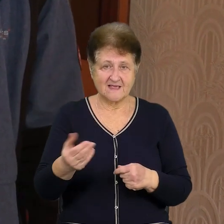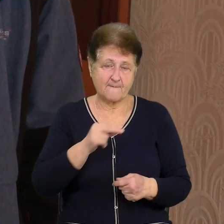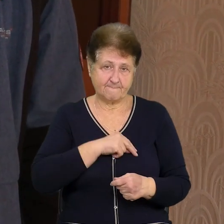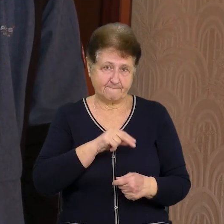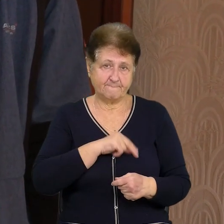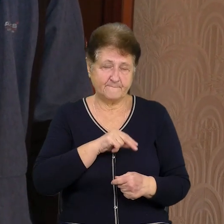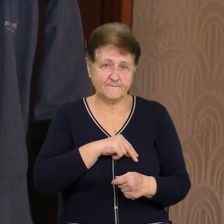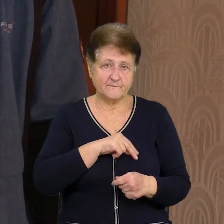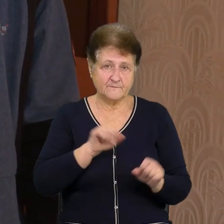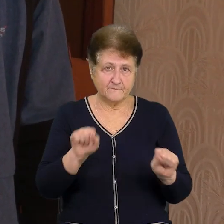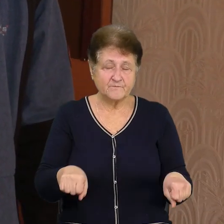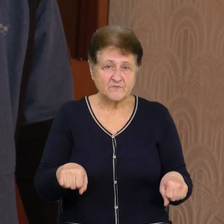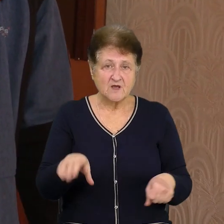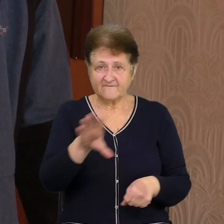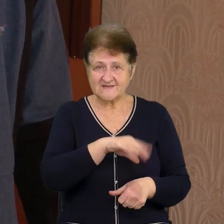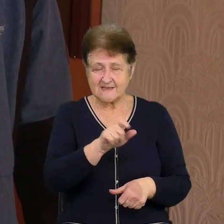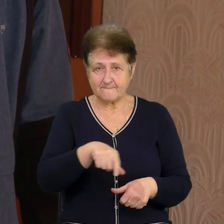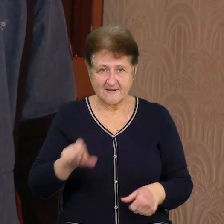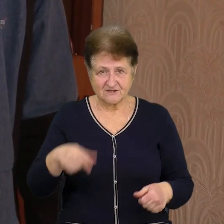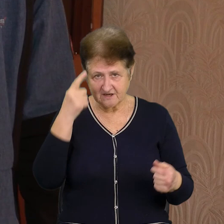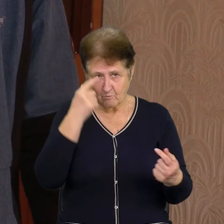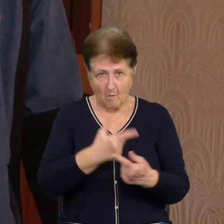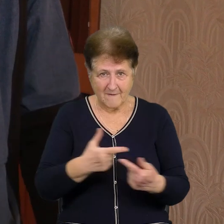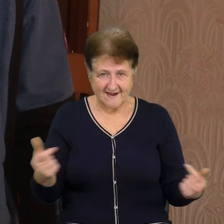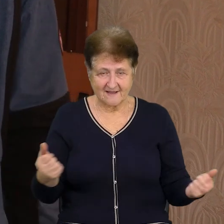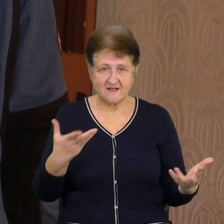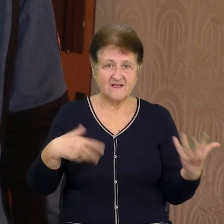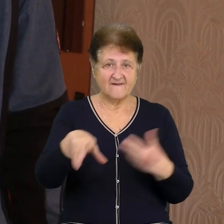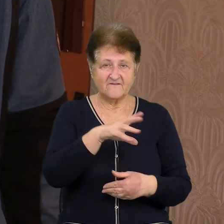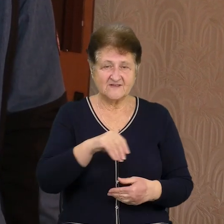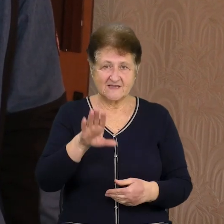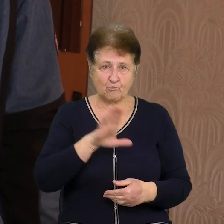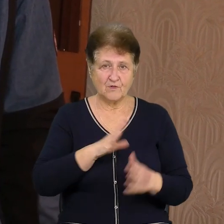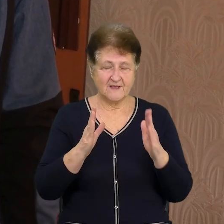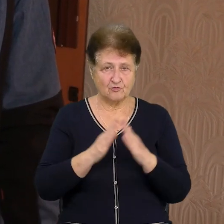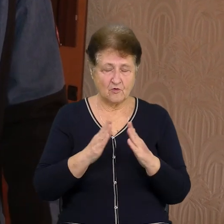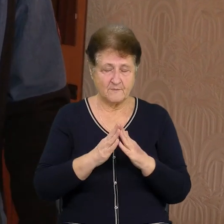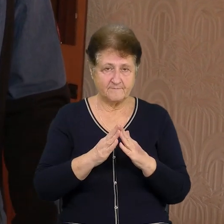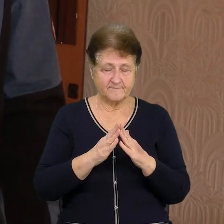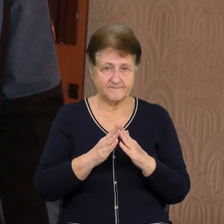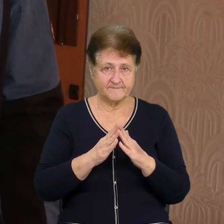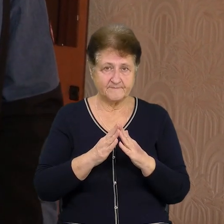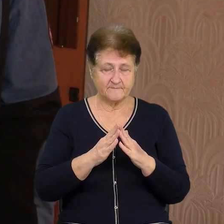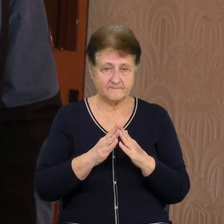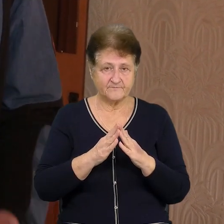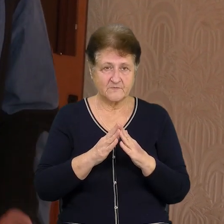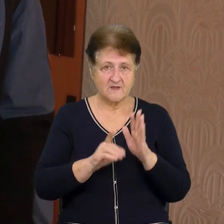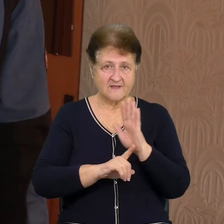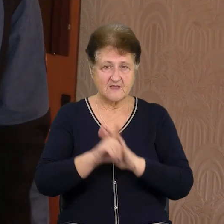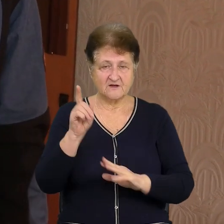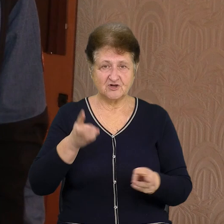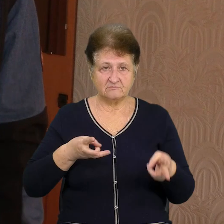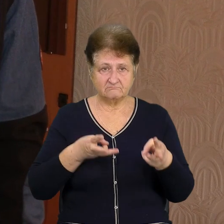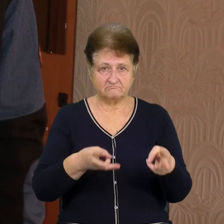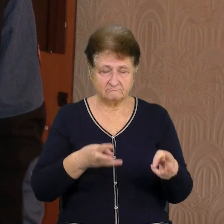мешканців попередили. Ось, всі були у помешканнях, у квартирах. Включили систему, вона